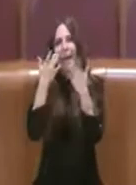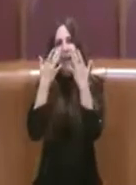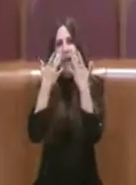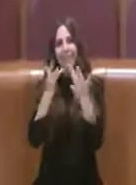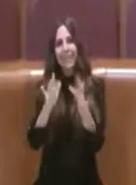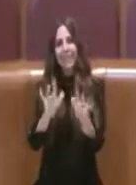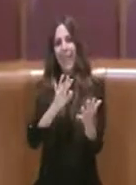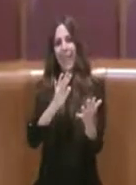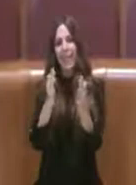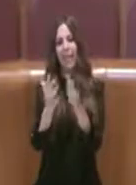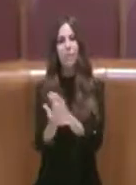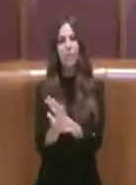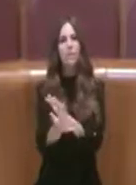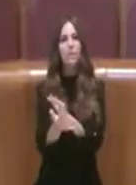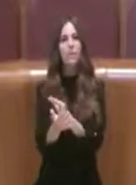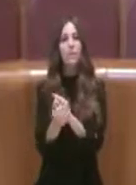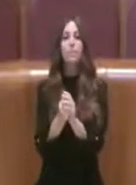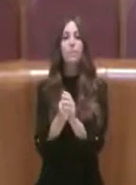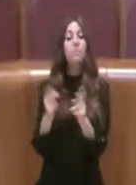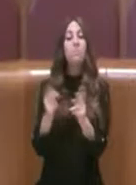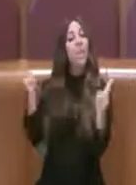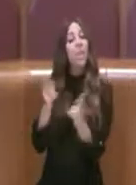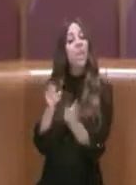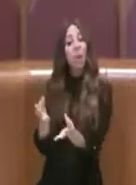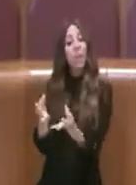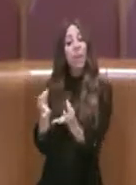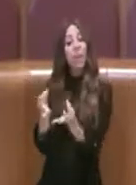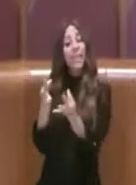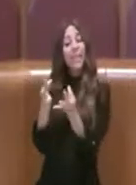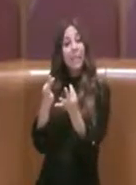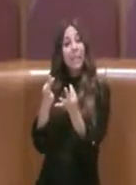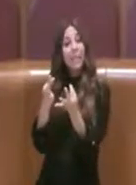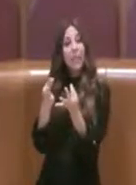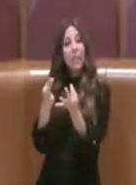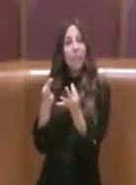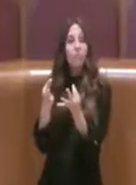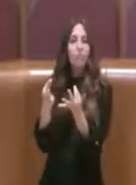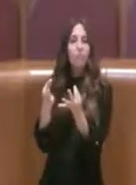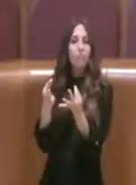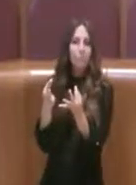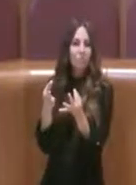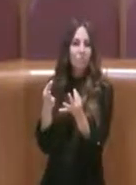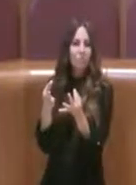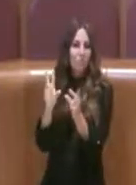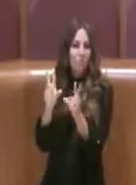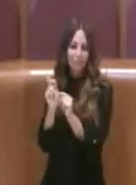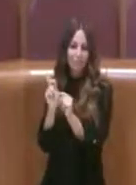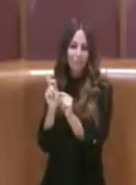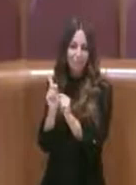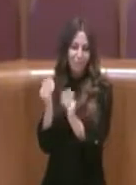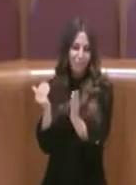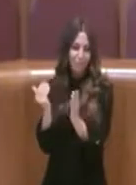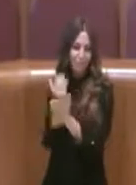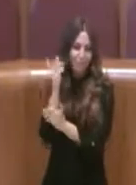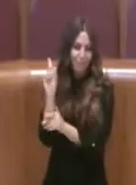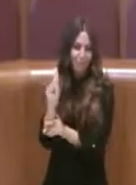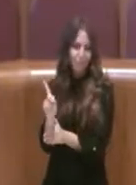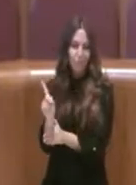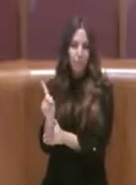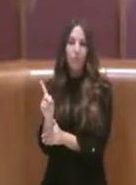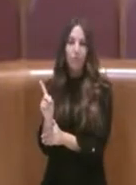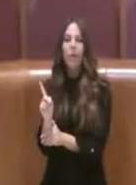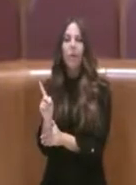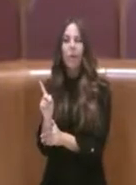critiche che ci sono state mosse che in realtà poi comunque non sono novità perché nel frattempo abbiamo continuato le